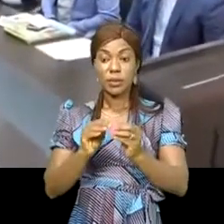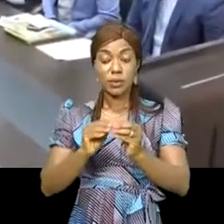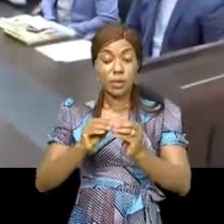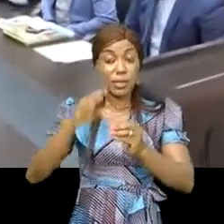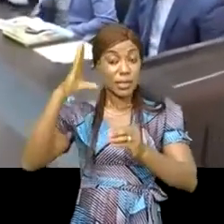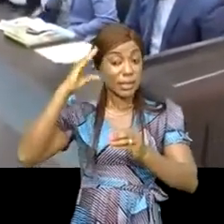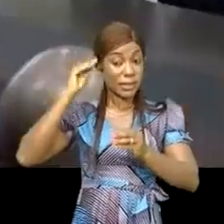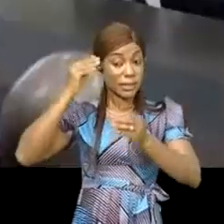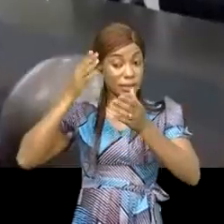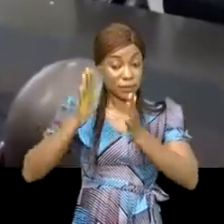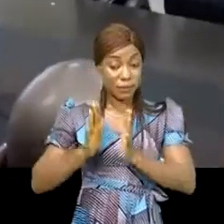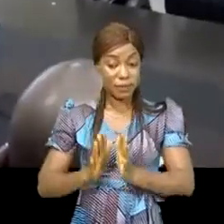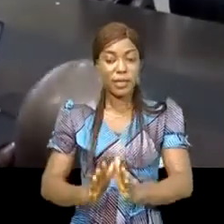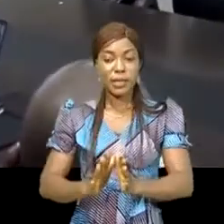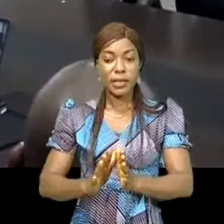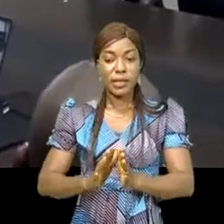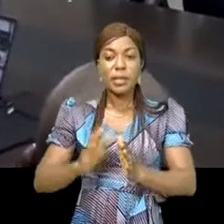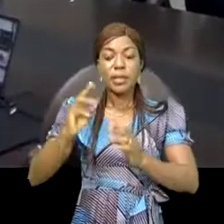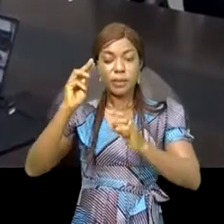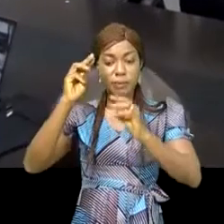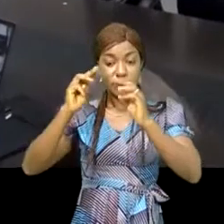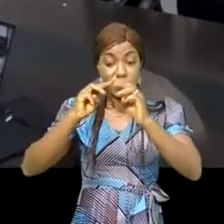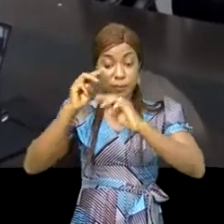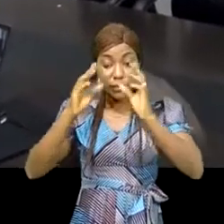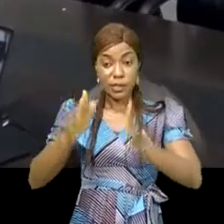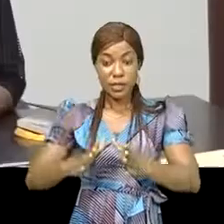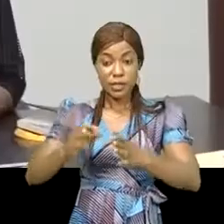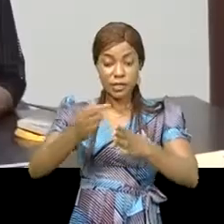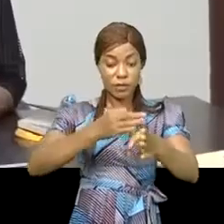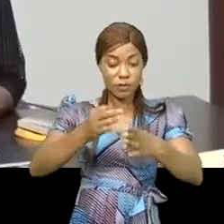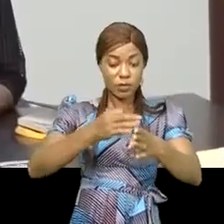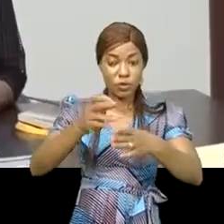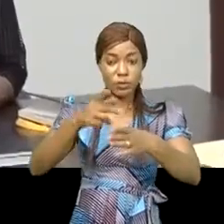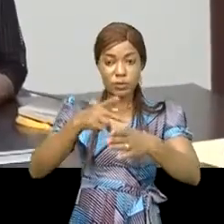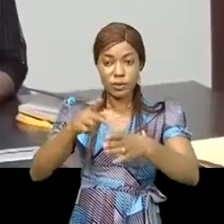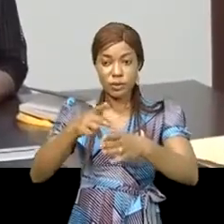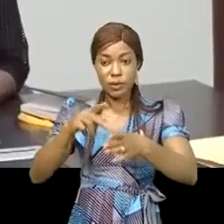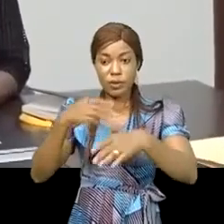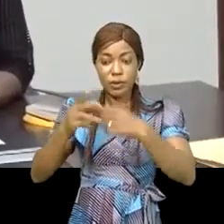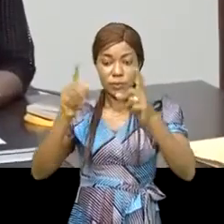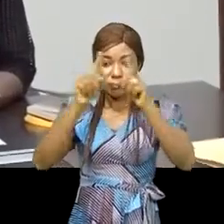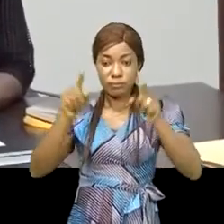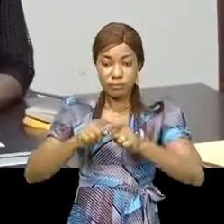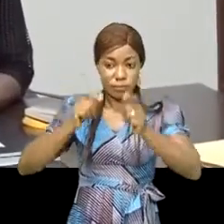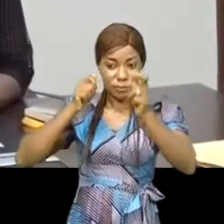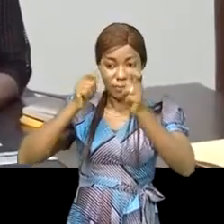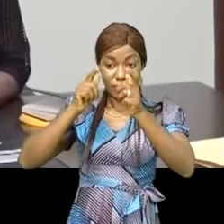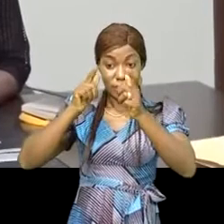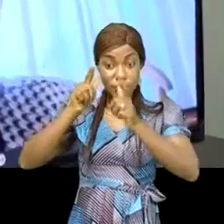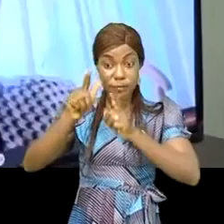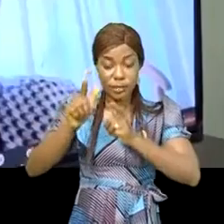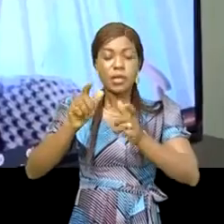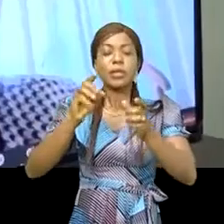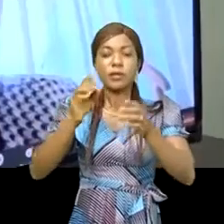professionnelle ont pris part par visioconférence à la réunion du comité ministériel de la SADEC chargé de l